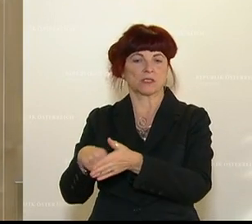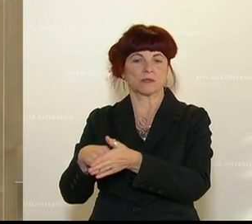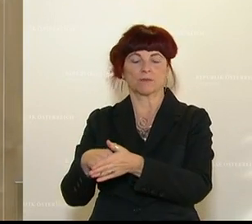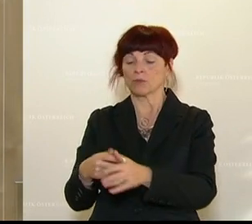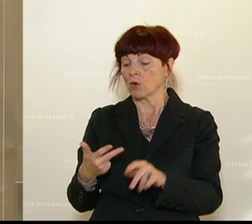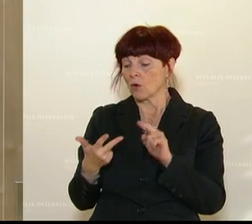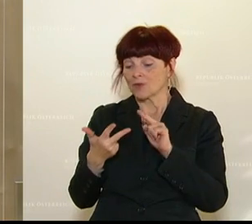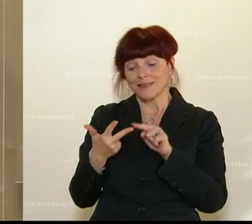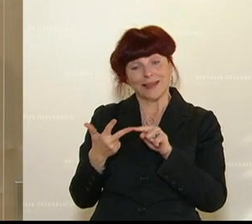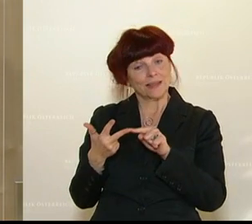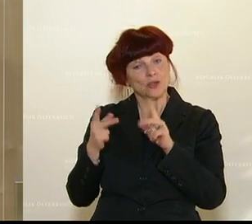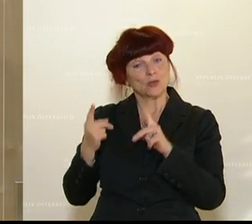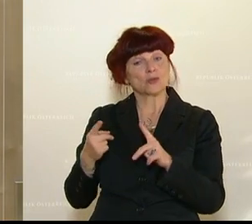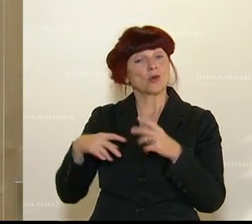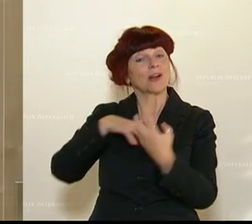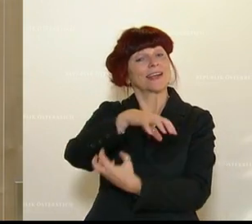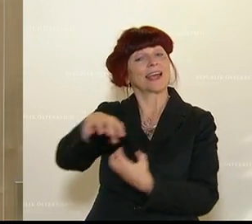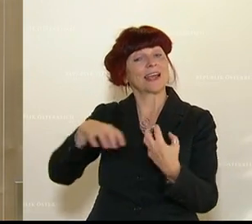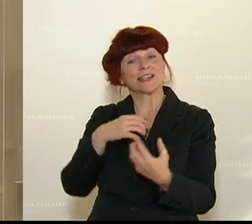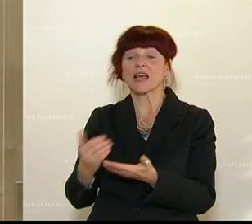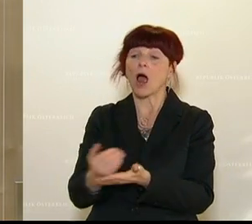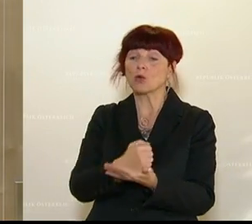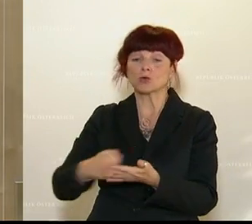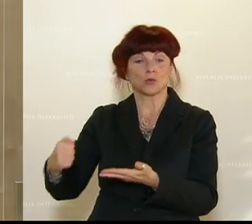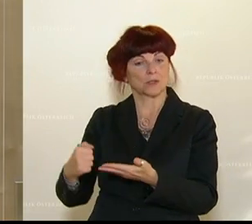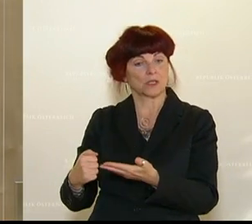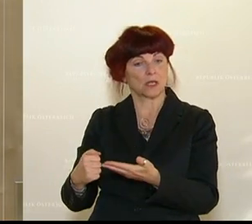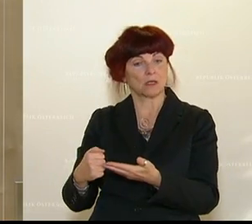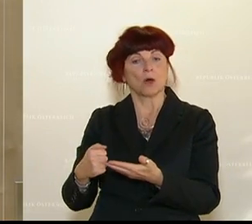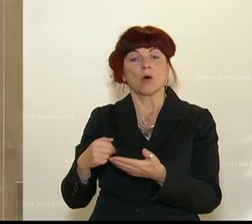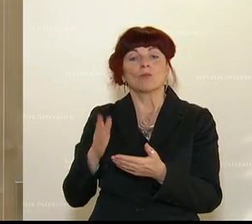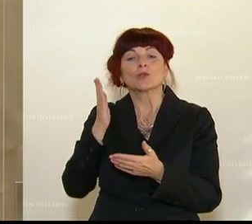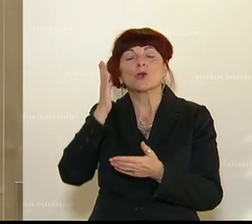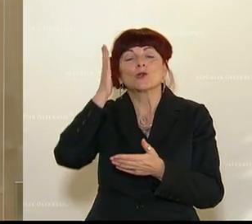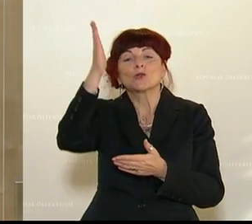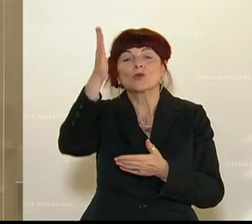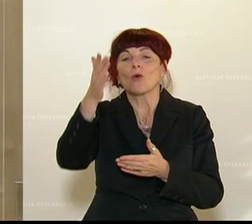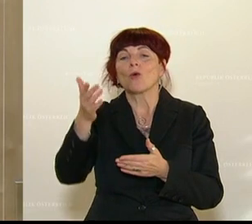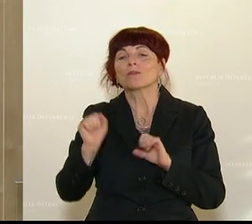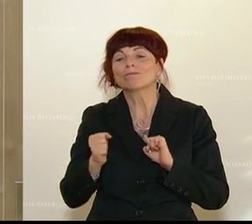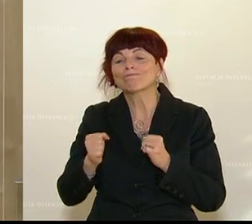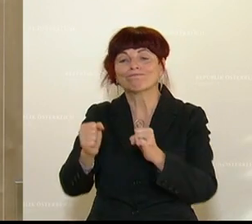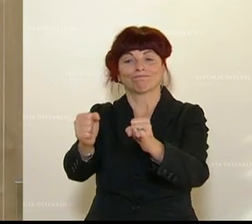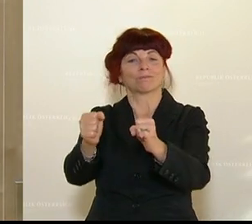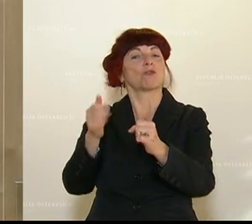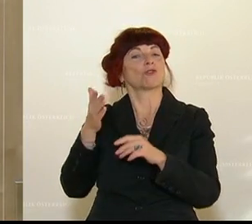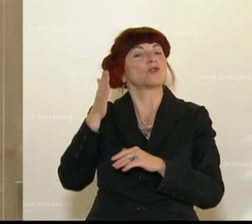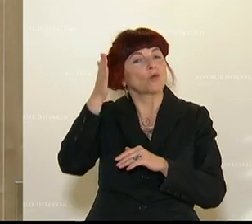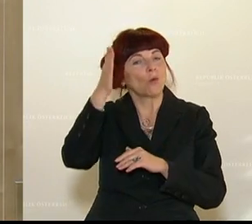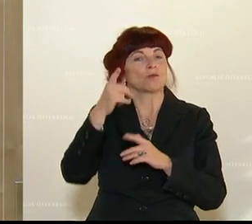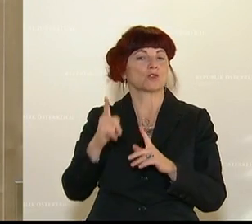um hier die Weichen zu stellen, um für einen krisenfesten und zukunftsfitten Tourismus anzugehen. Und um